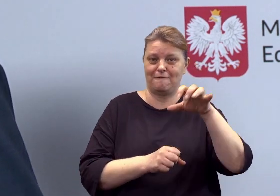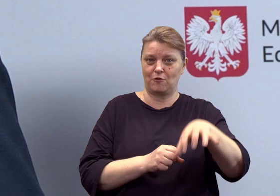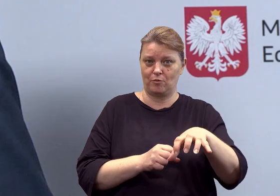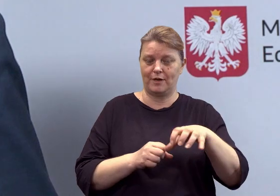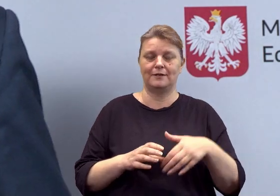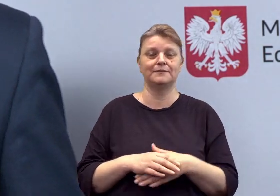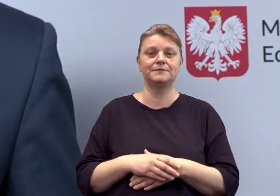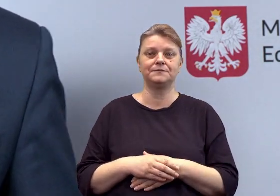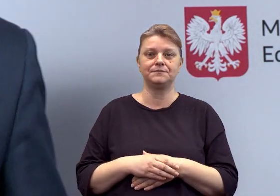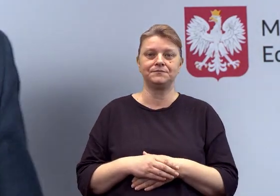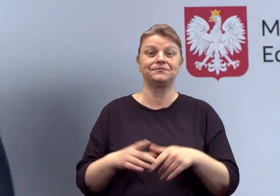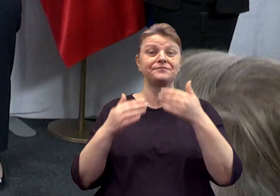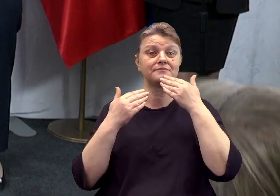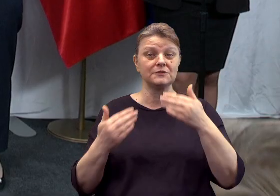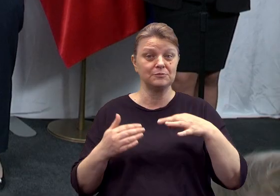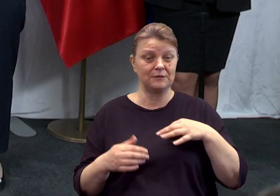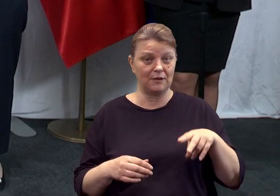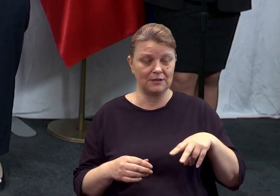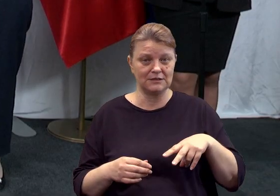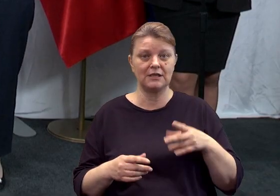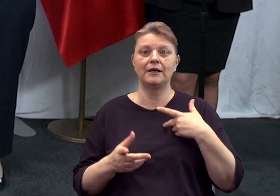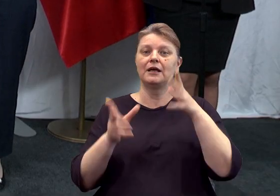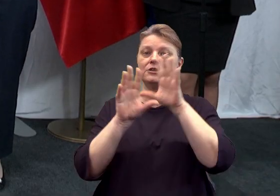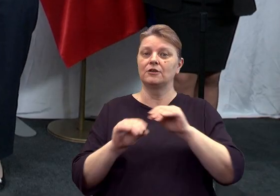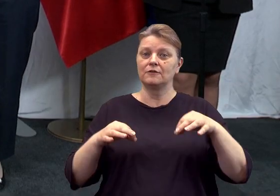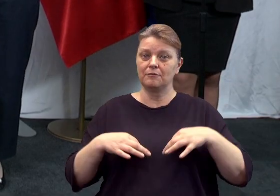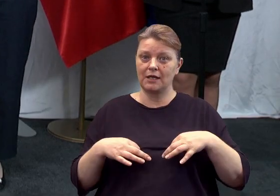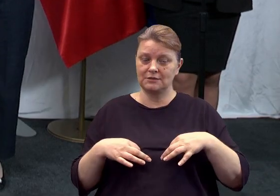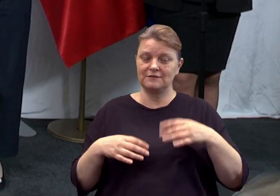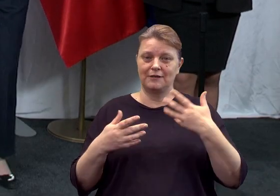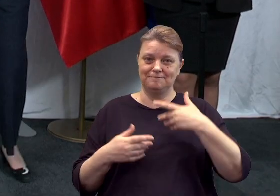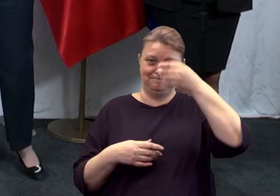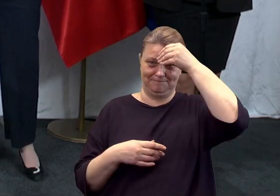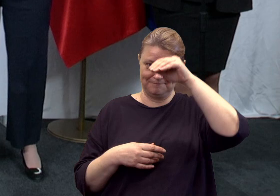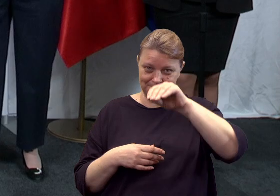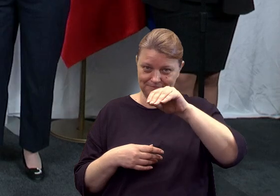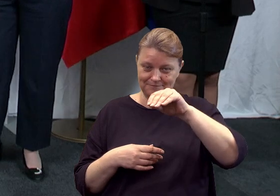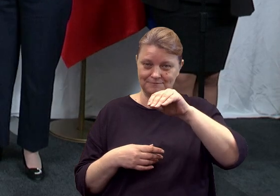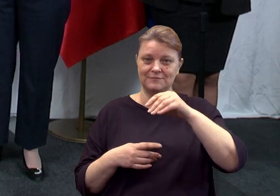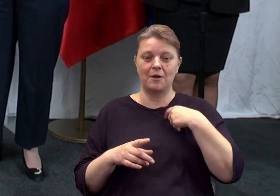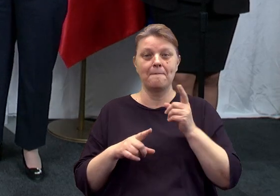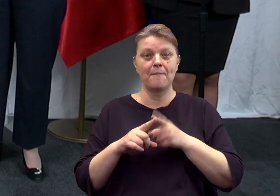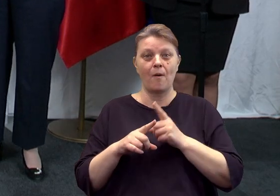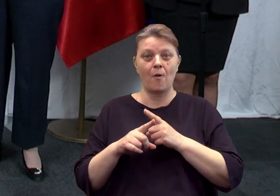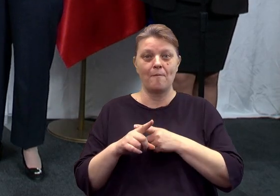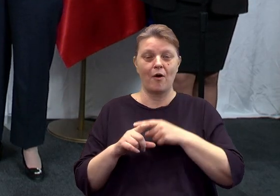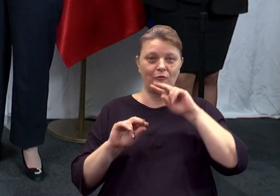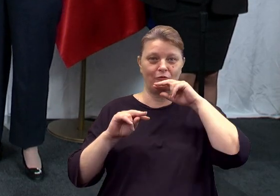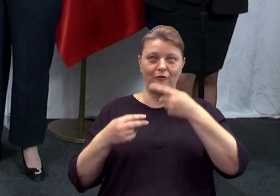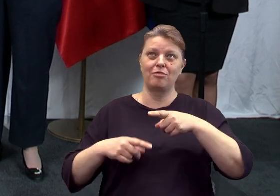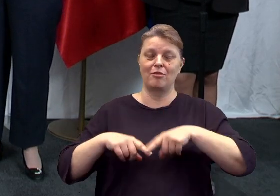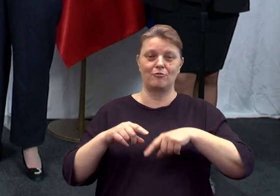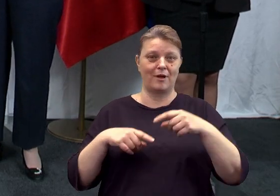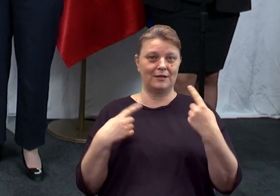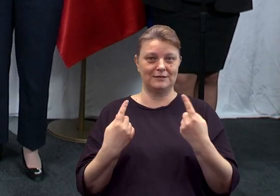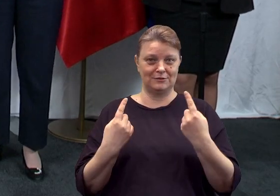roboczych. Bardzo dziękuję panie ministrze. Szanowni państwo, miło mi zakomunikować, że pomału wracamy do normalności. związku z